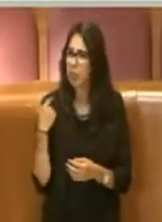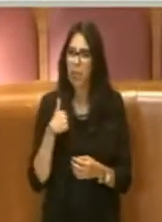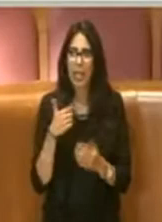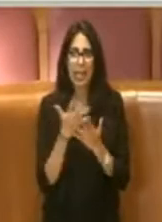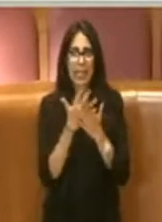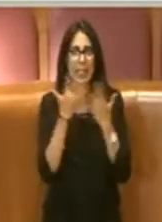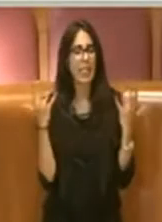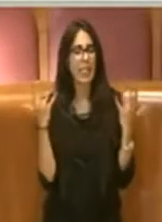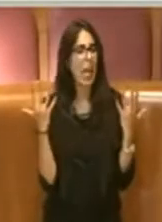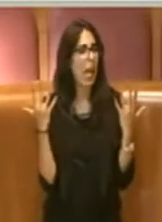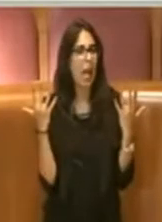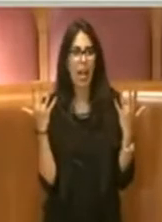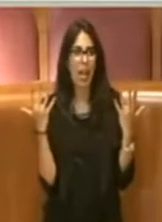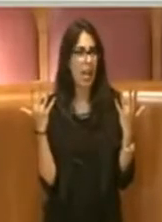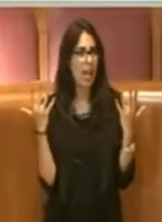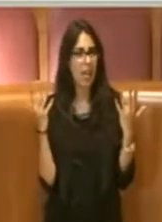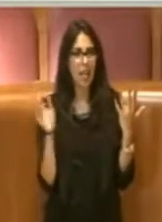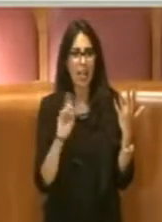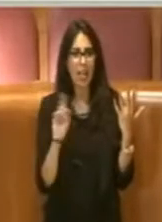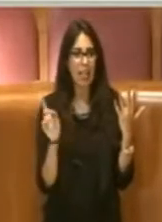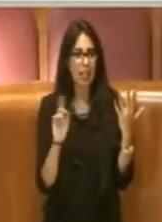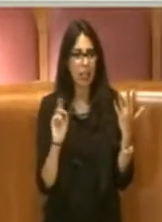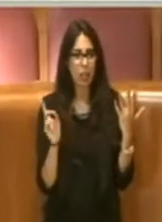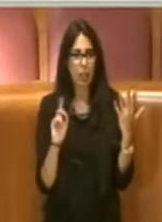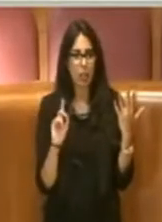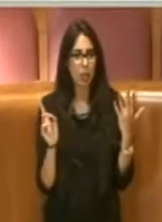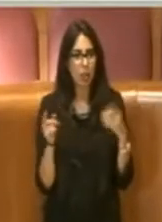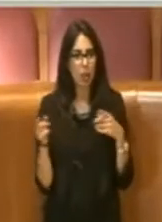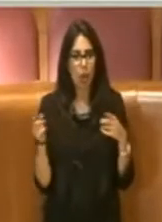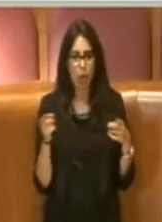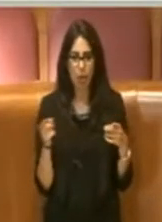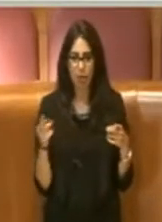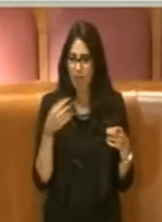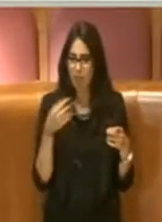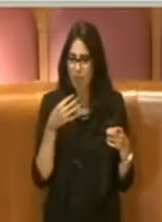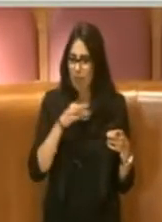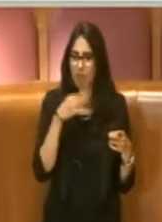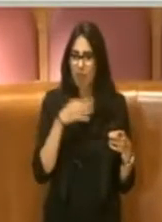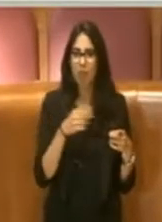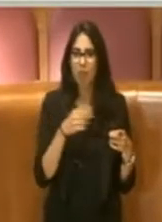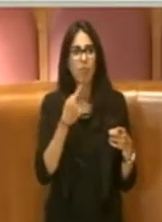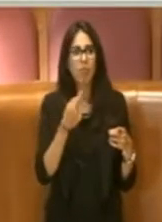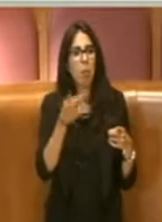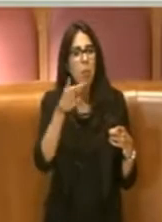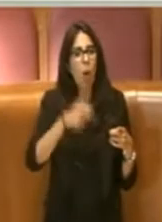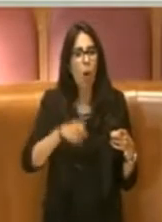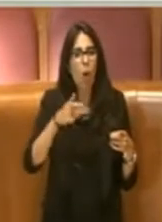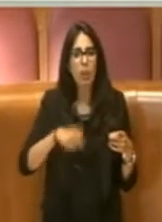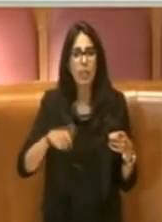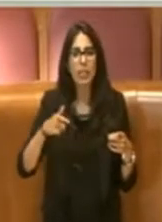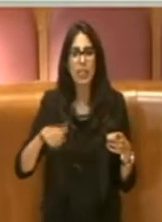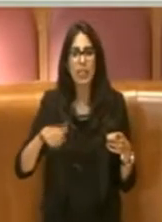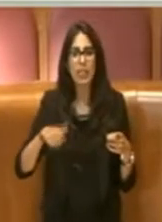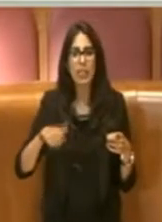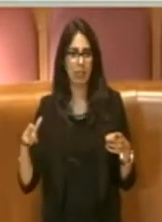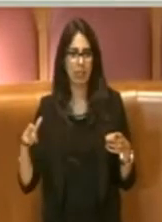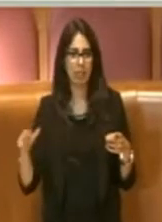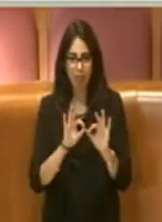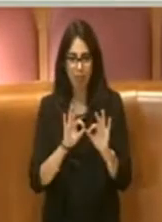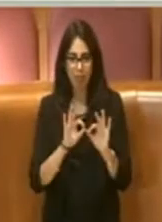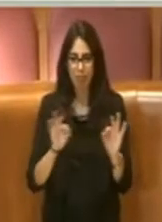descrivendo prima le motivazioni per cui questo